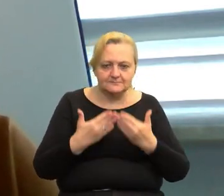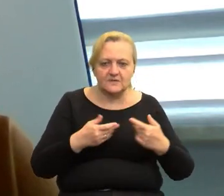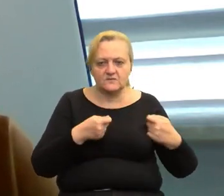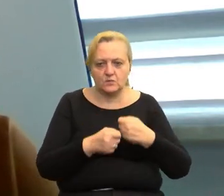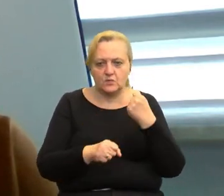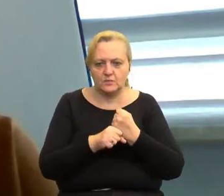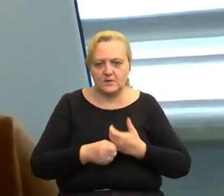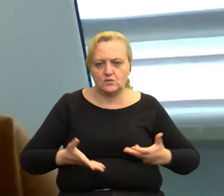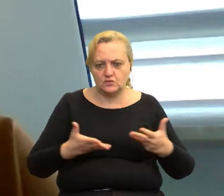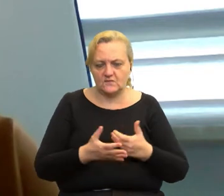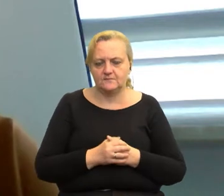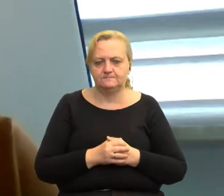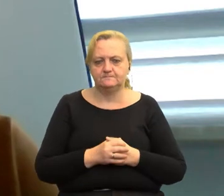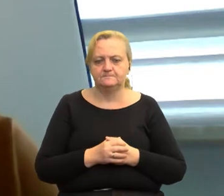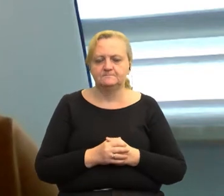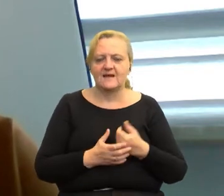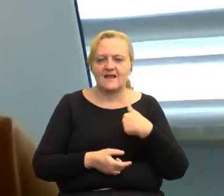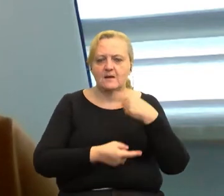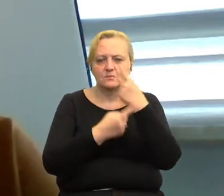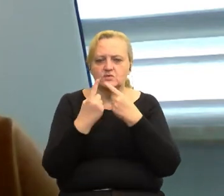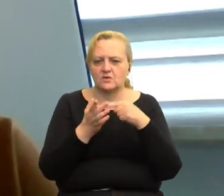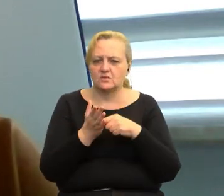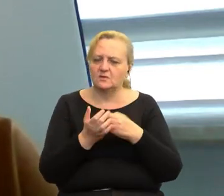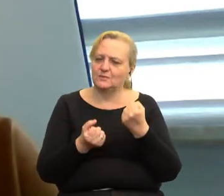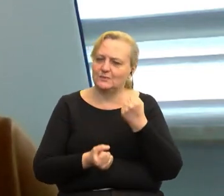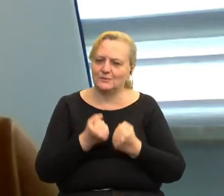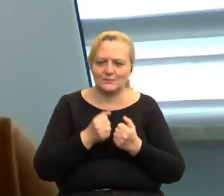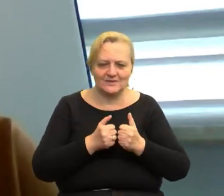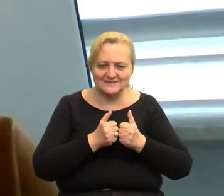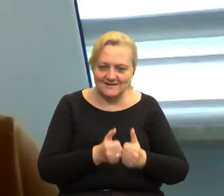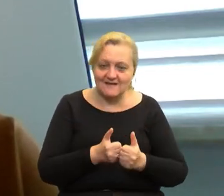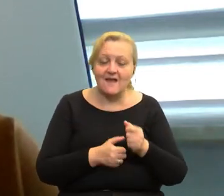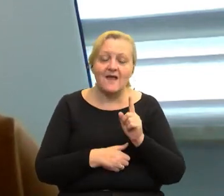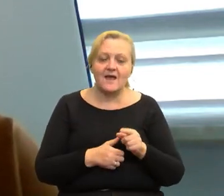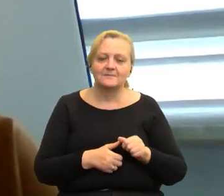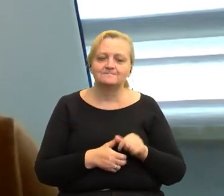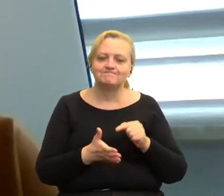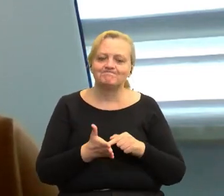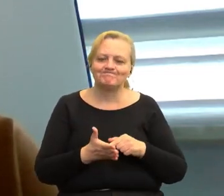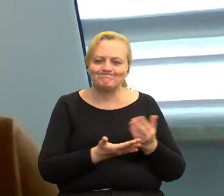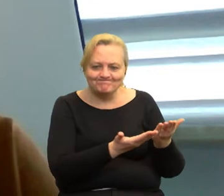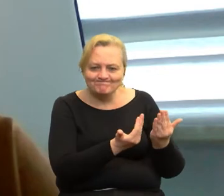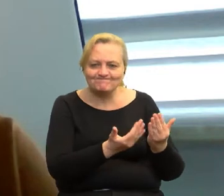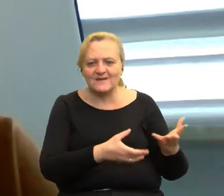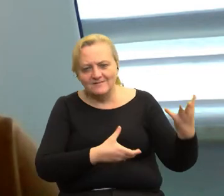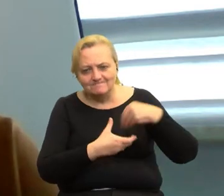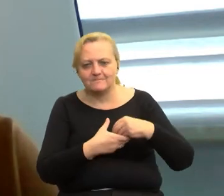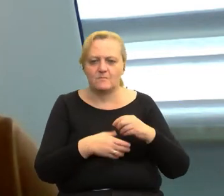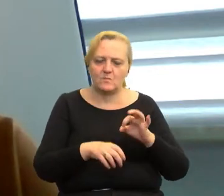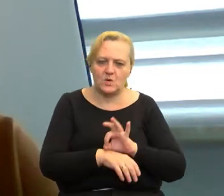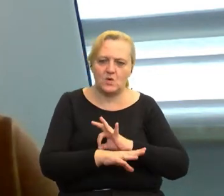naszym stowarzyszeniem. Myślę, że to było jednak duże wyzwanie, aby zachęcić do tego i żeby,